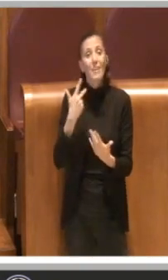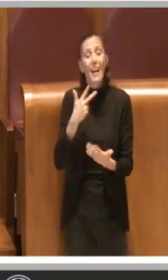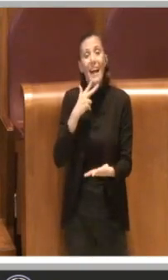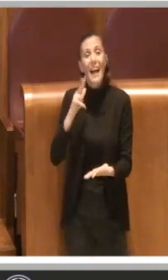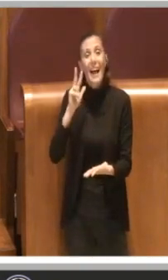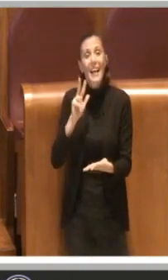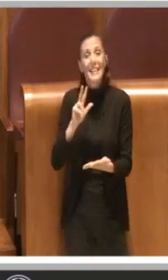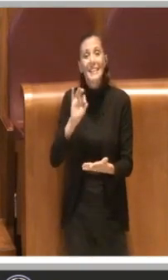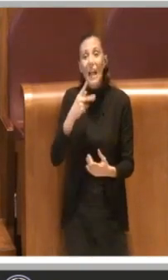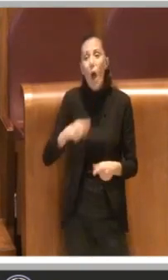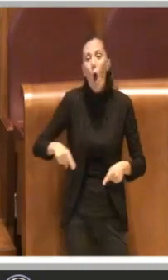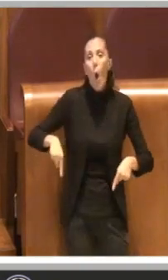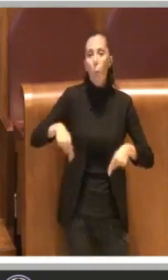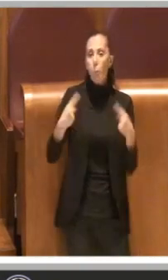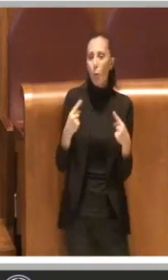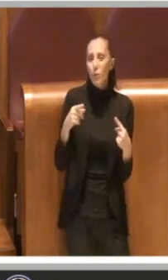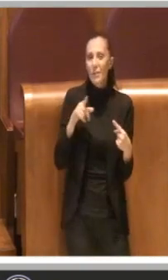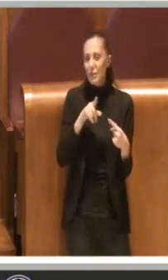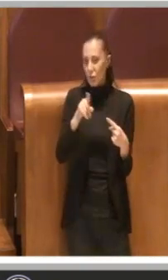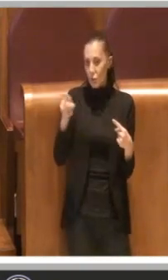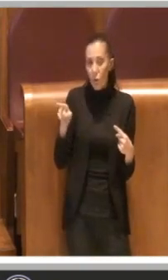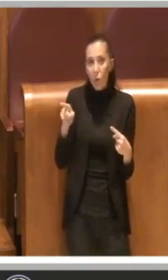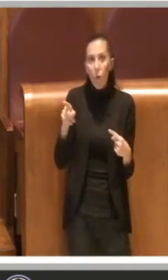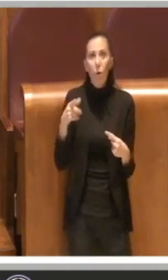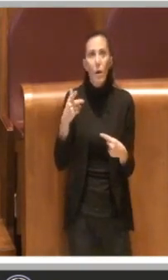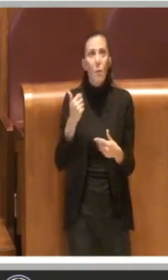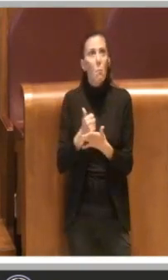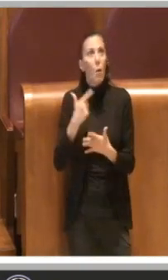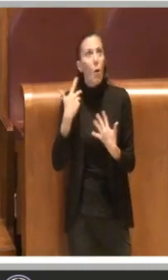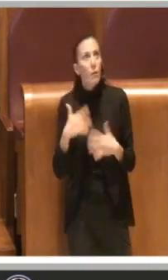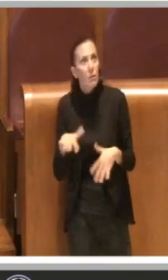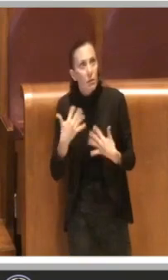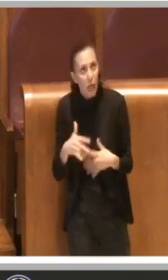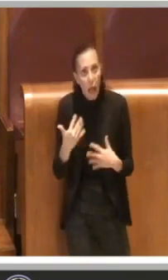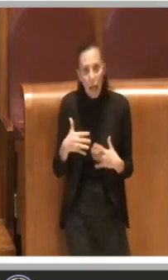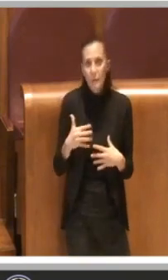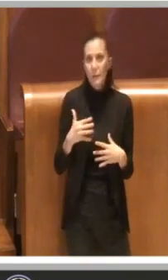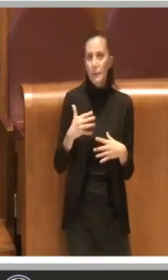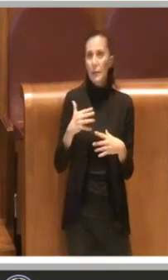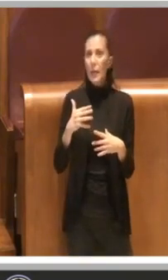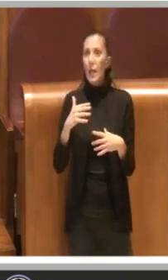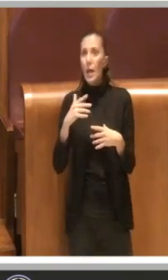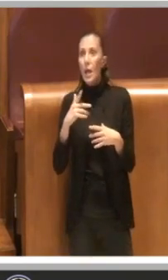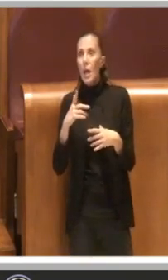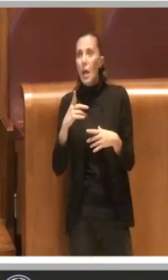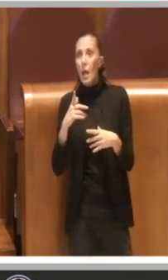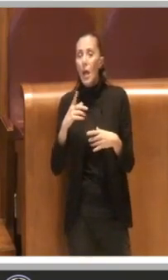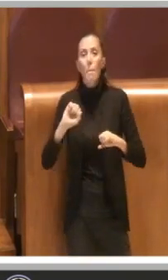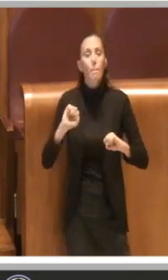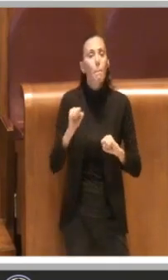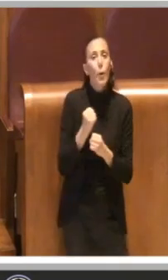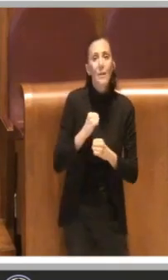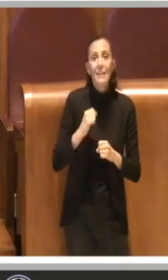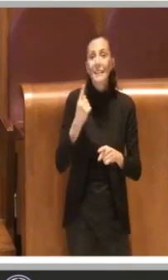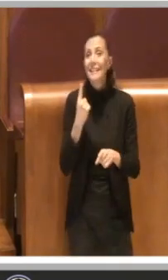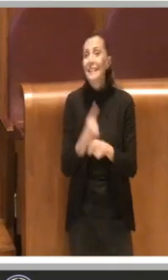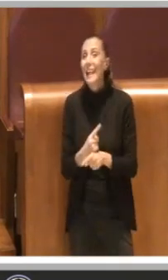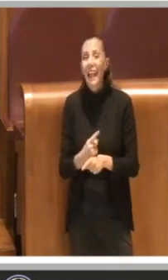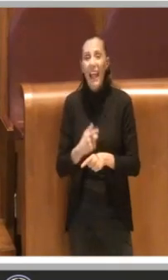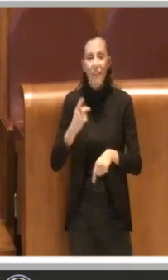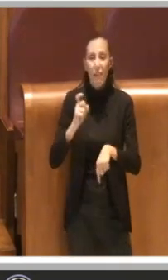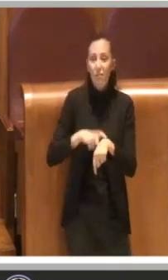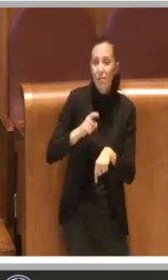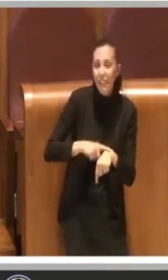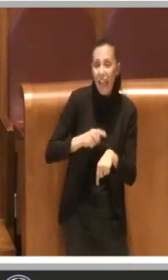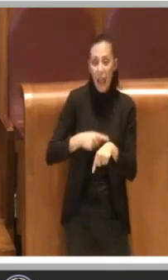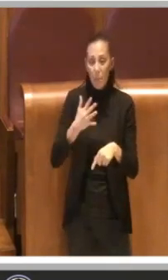cioè se le opposizioni ritenevano così importante, indifendibile, che si deve correre contro il tempo